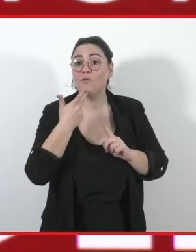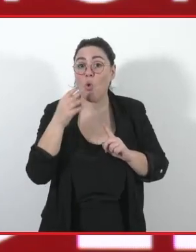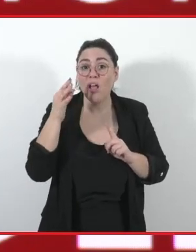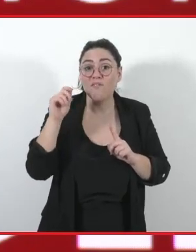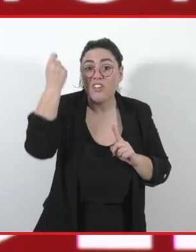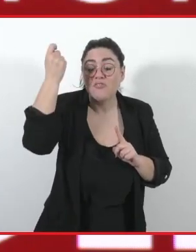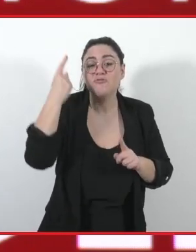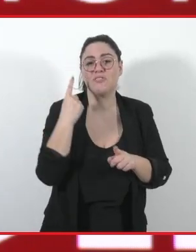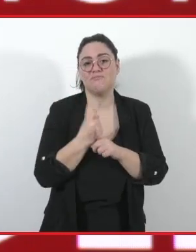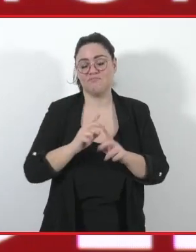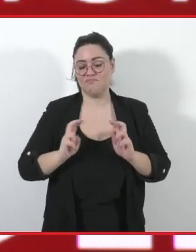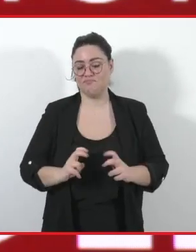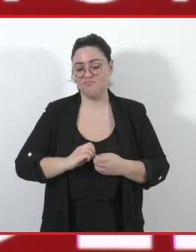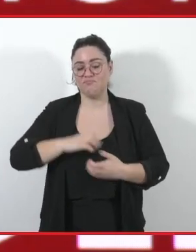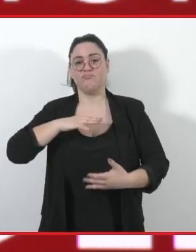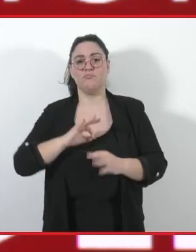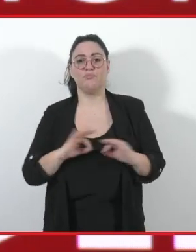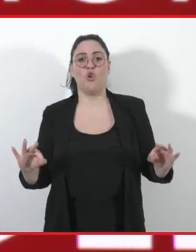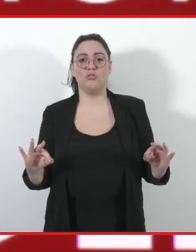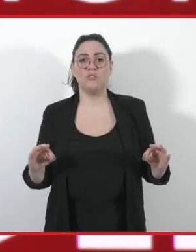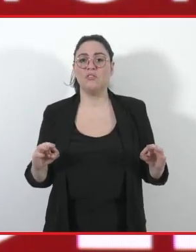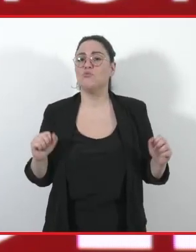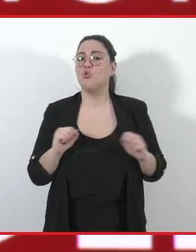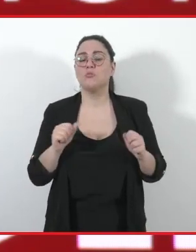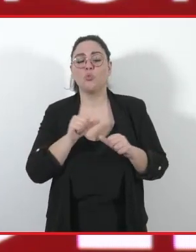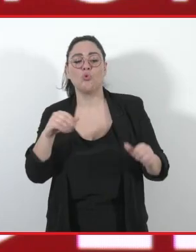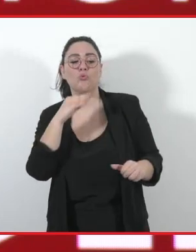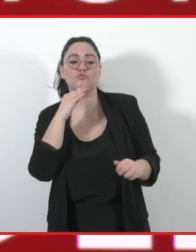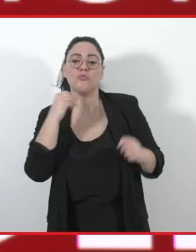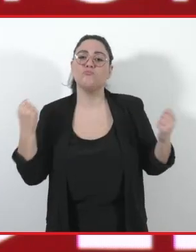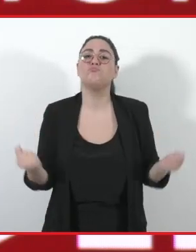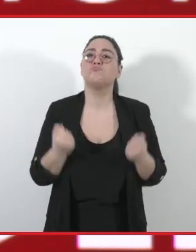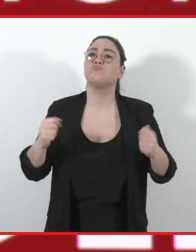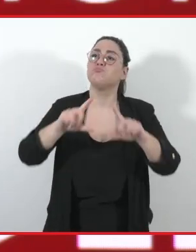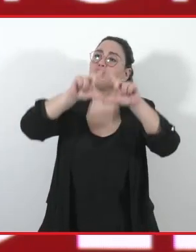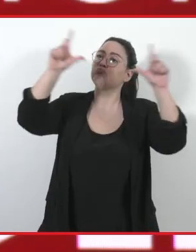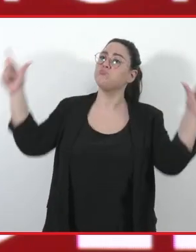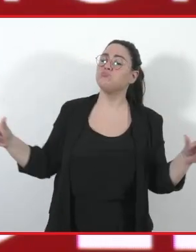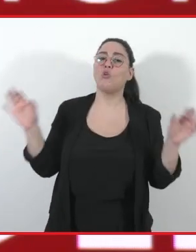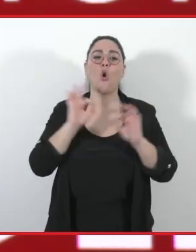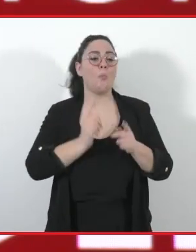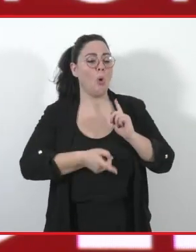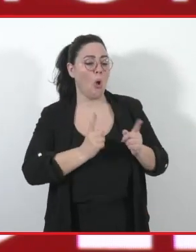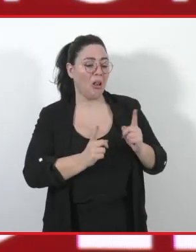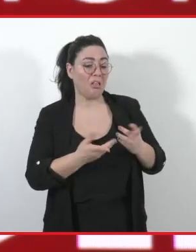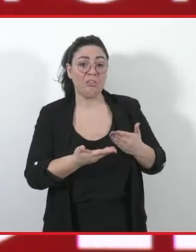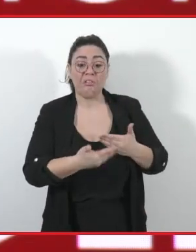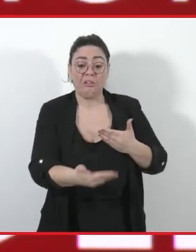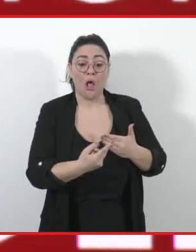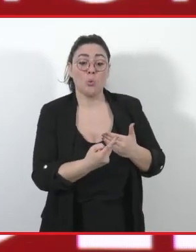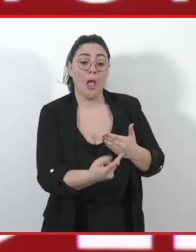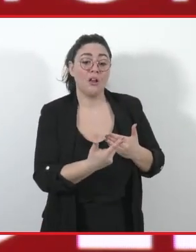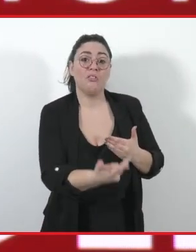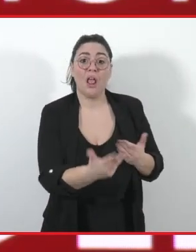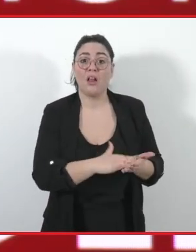Ecco, non dobbiamo contattarci di slogan, non dobbiamo contattarci di politiche di corto rispiro, dobbiamo invece saper cogliere